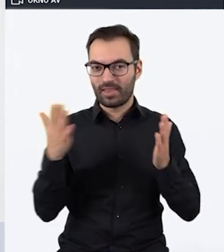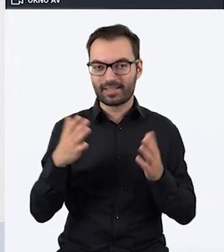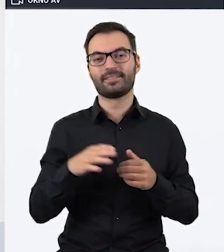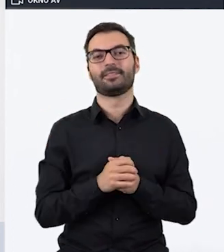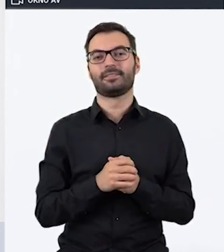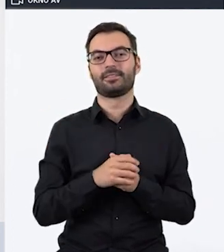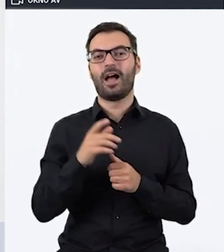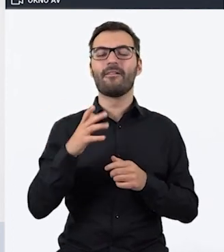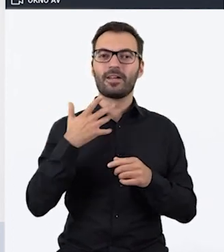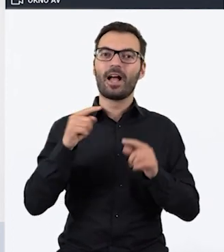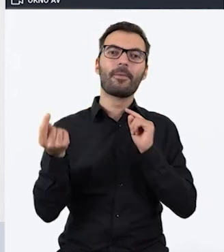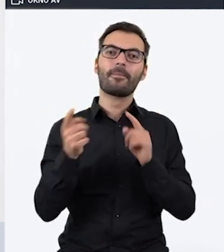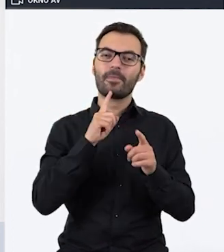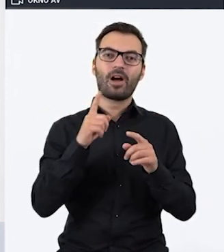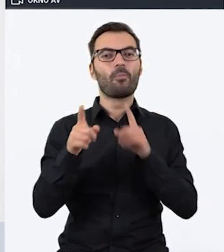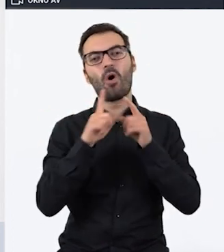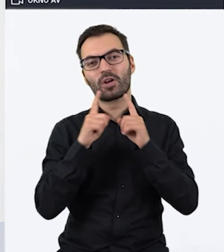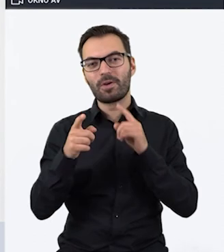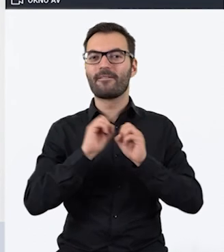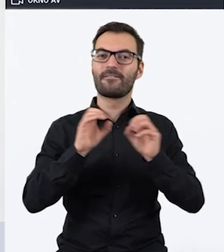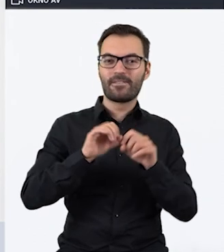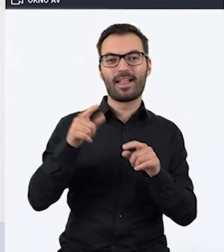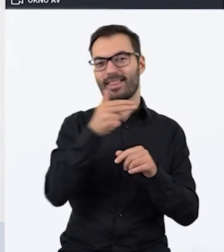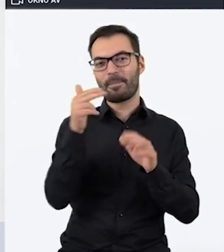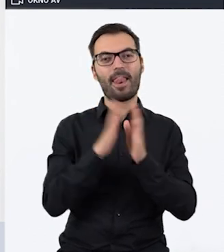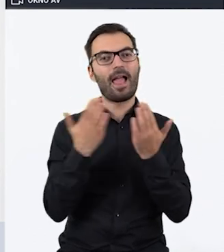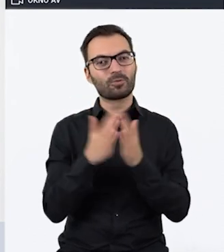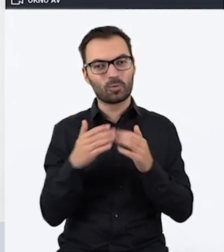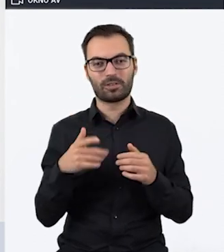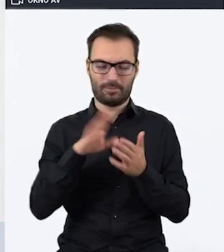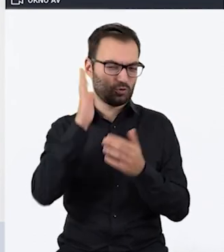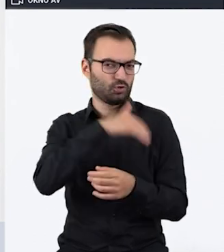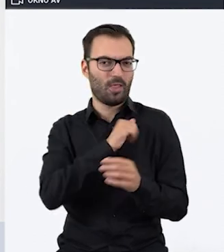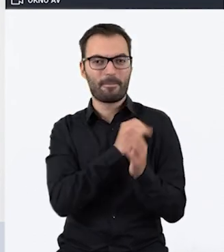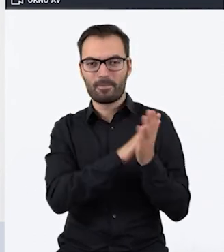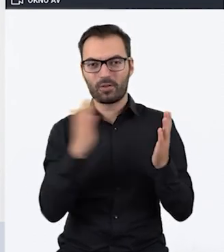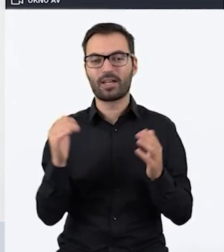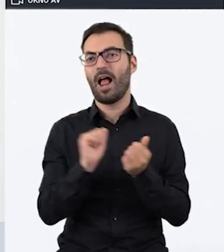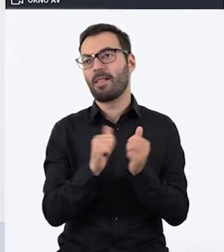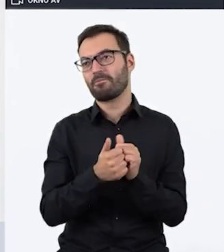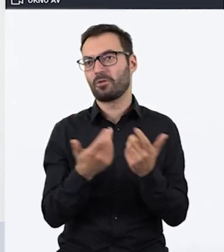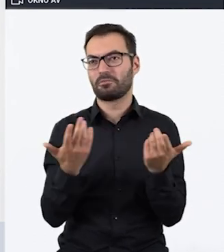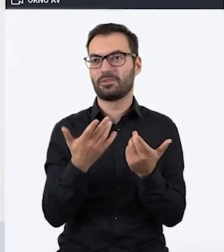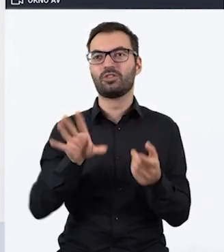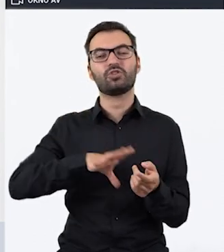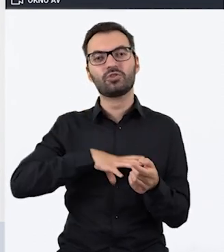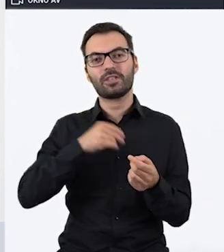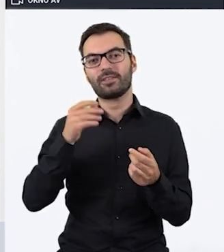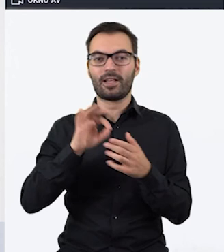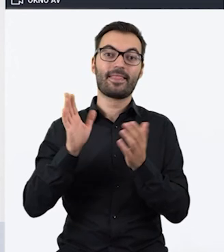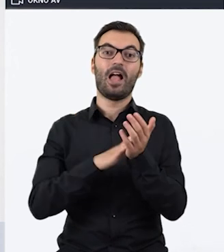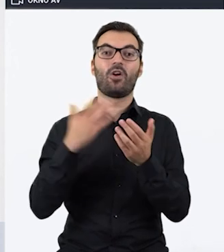ciekawy sposób lekturę wraz z naszymi uczniami, to dotyczy bibliotek szkolnych, albo na przykład żeby świętować otrzymanie Nagrody Nobla